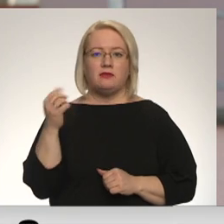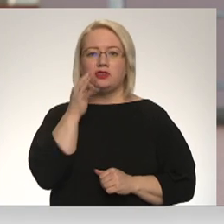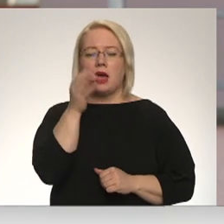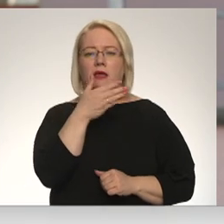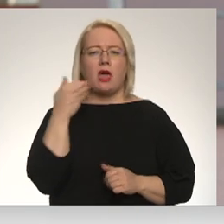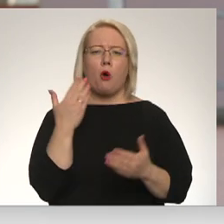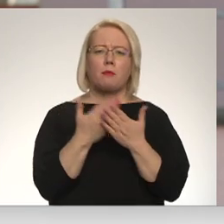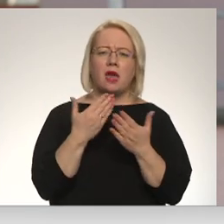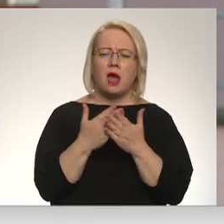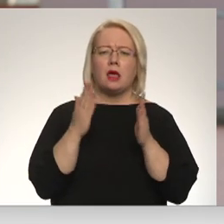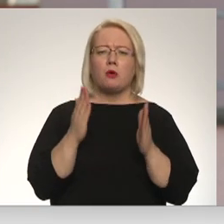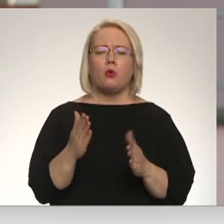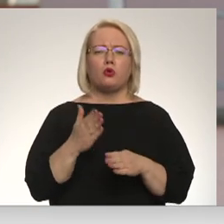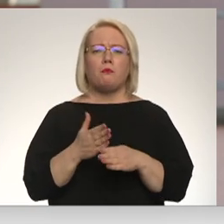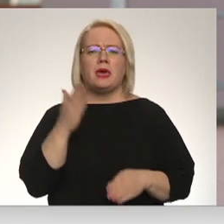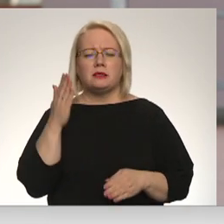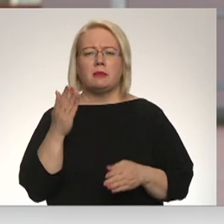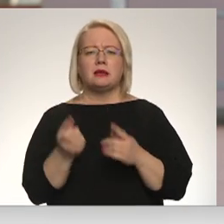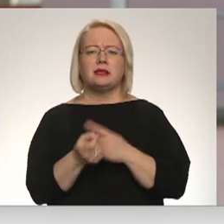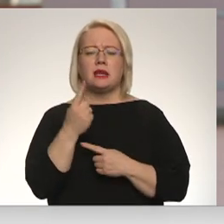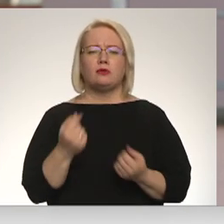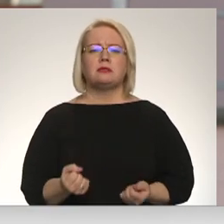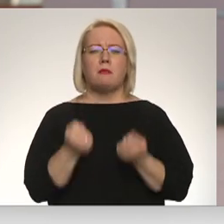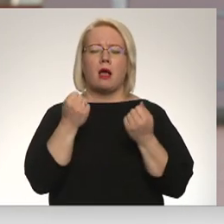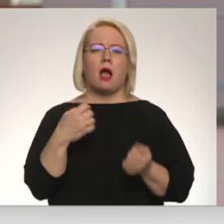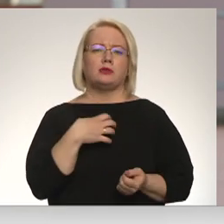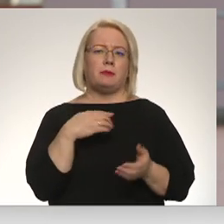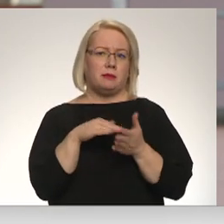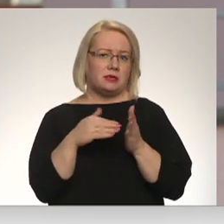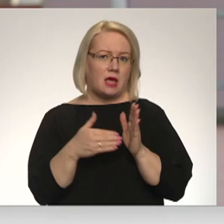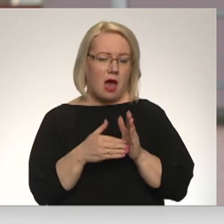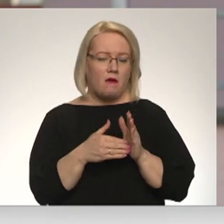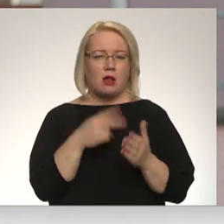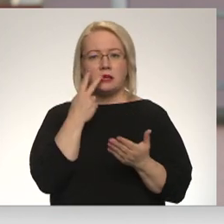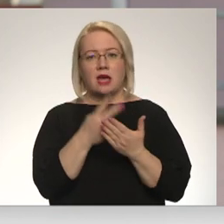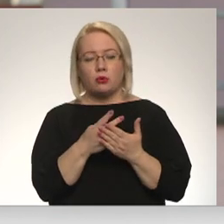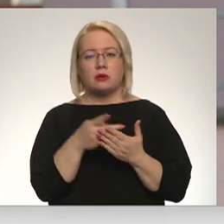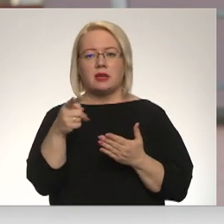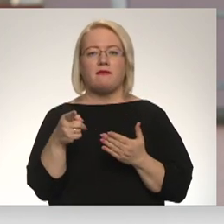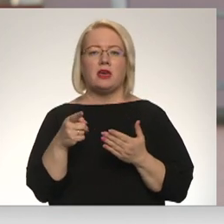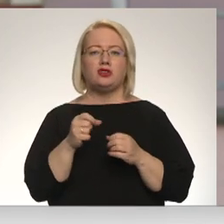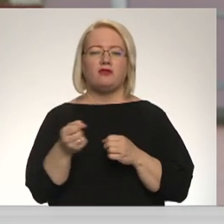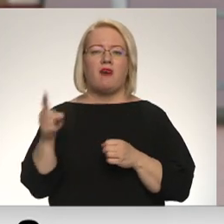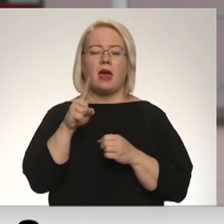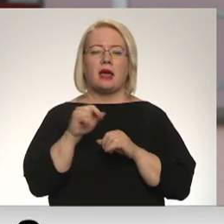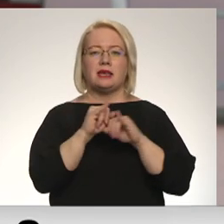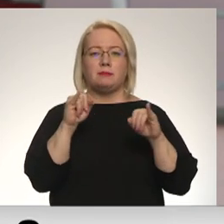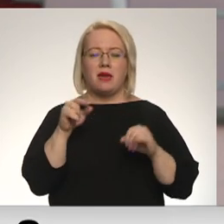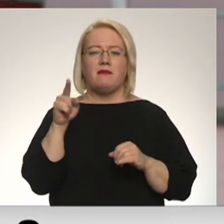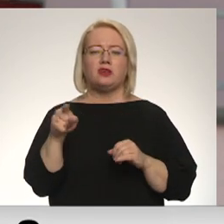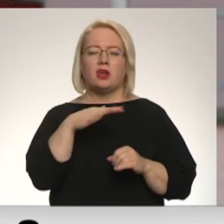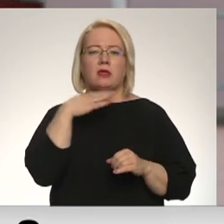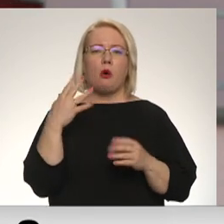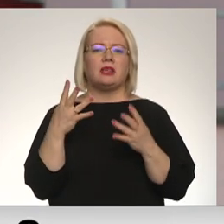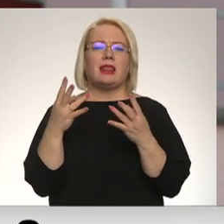bīstamāks, tieši kas izraisīt smagāku slimību uz gaitu. Spriežot pēc sākā viņš vairāk izpiltās, viņš noteikti ir lipīgāks,